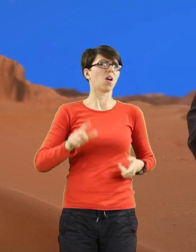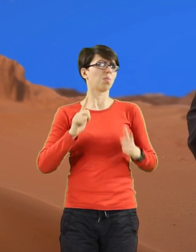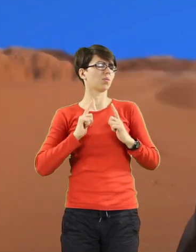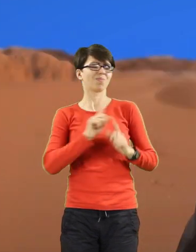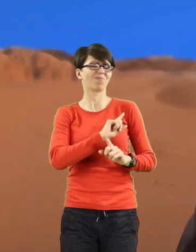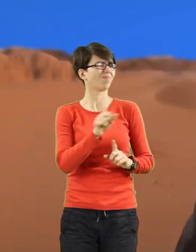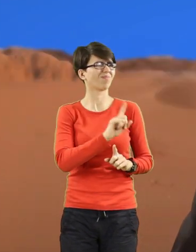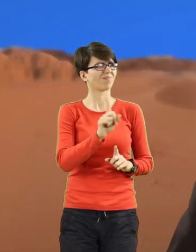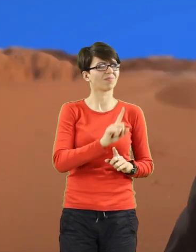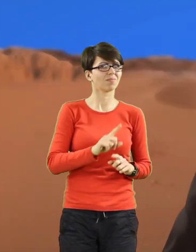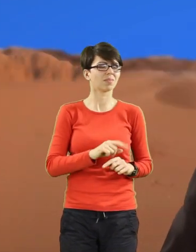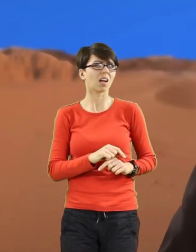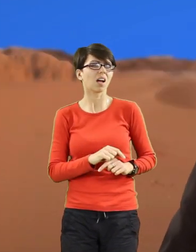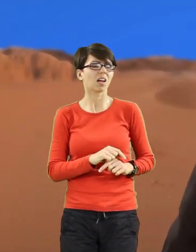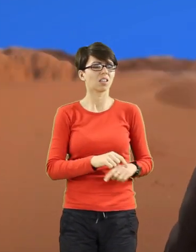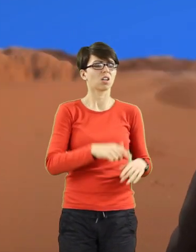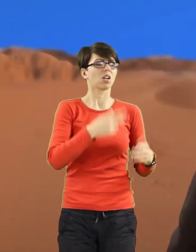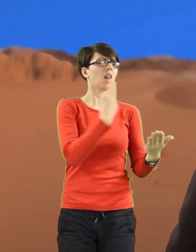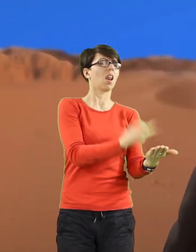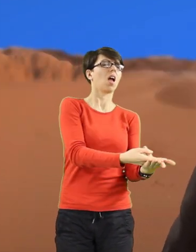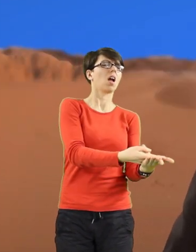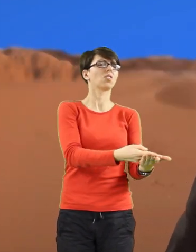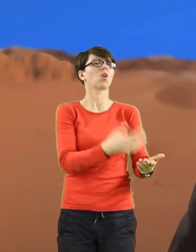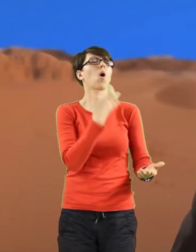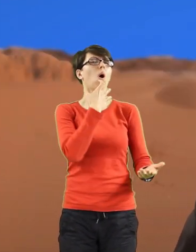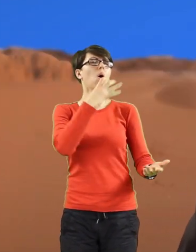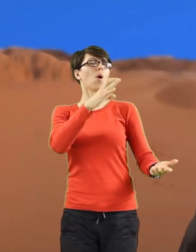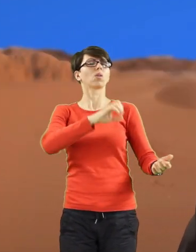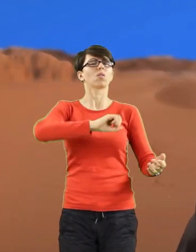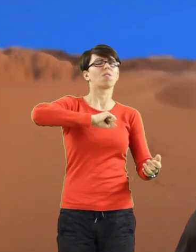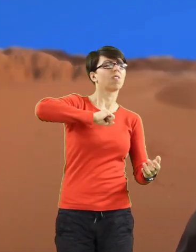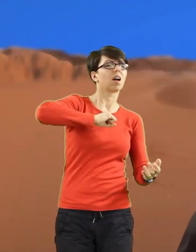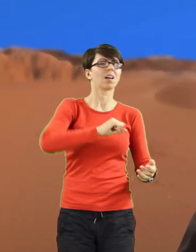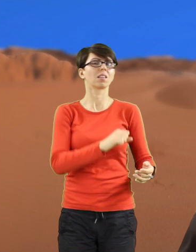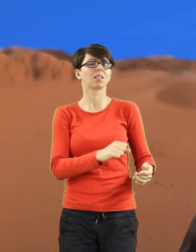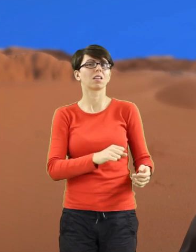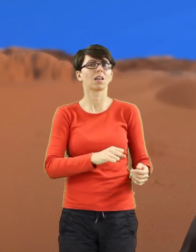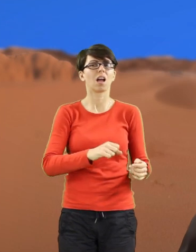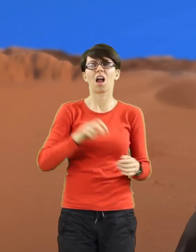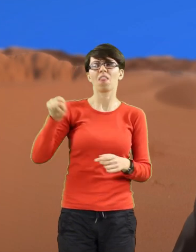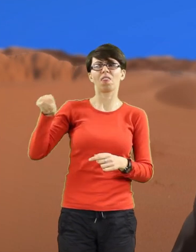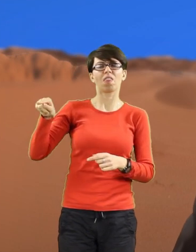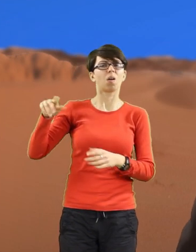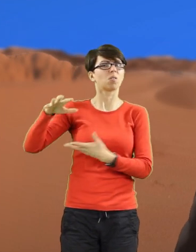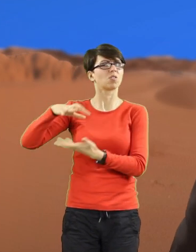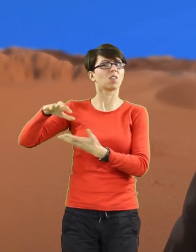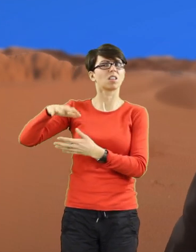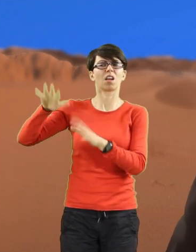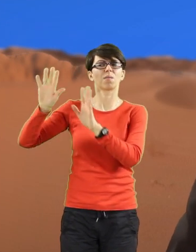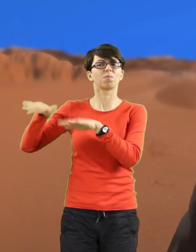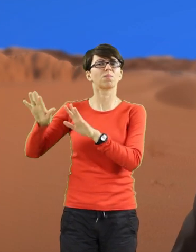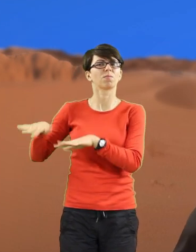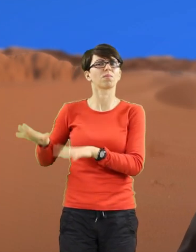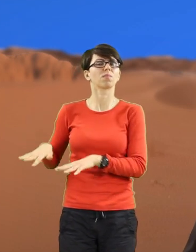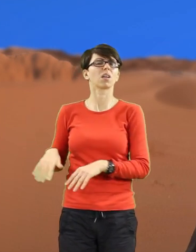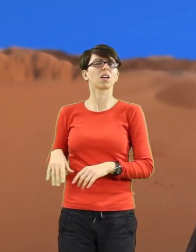To nie jest błogich sześć tygodni w gorącym piasku, pod ciepłym słońcem, w chwili kiedy wokół